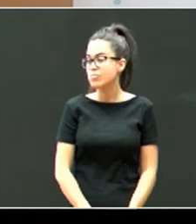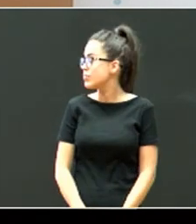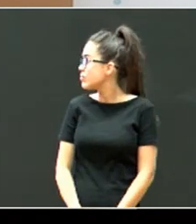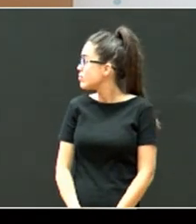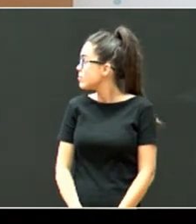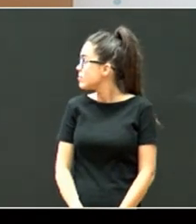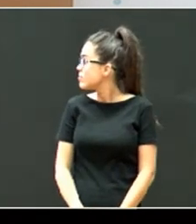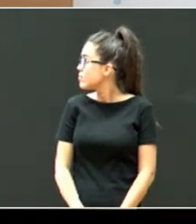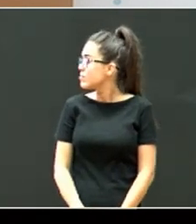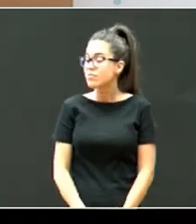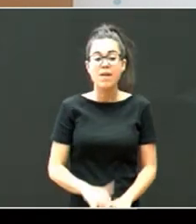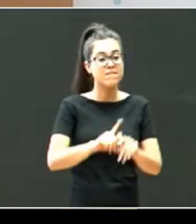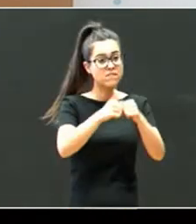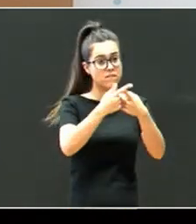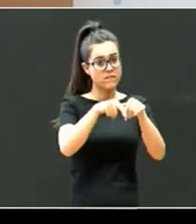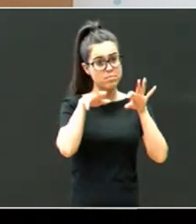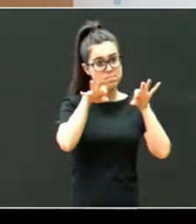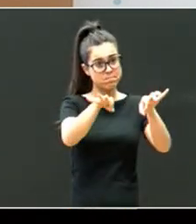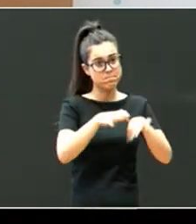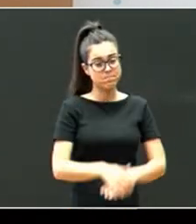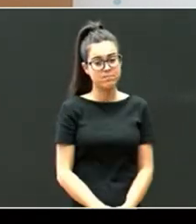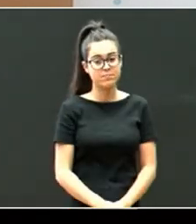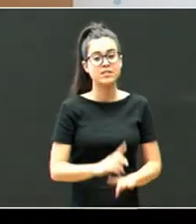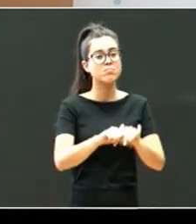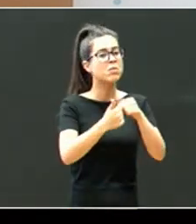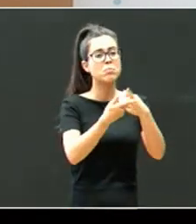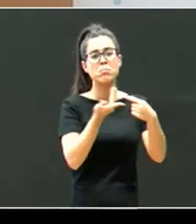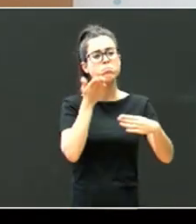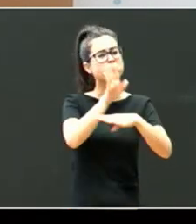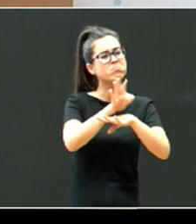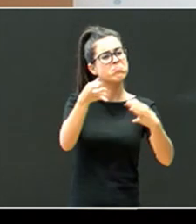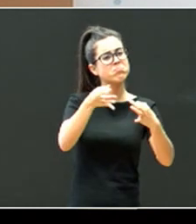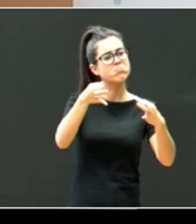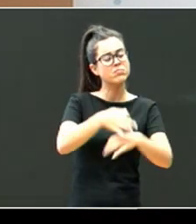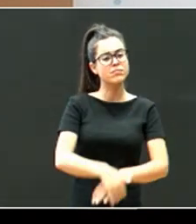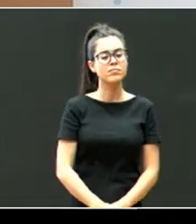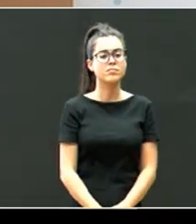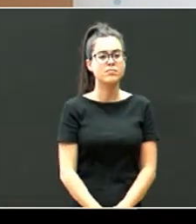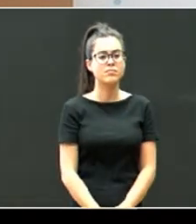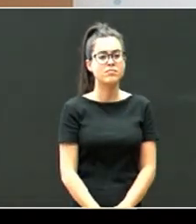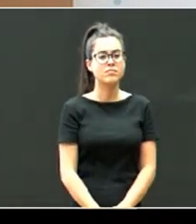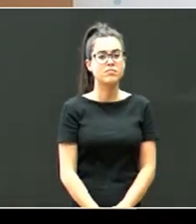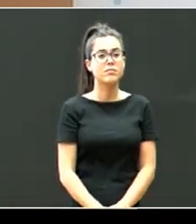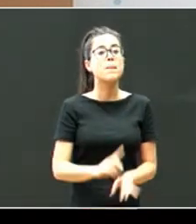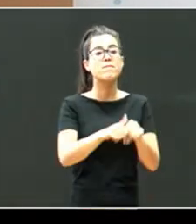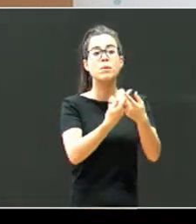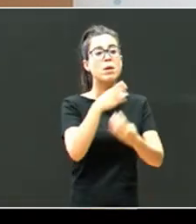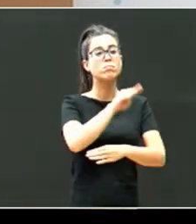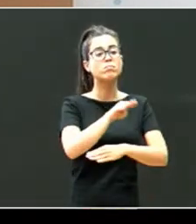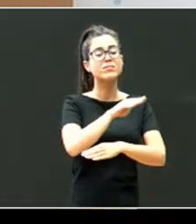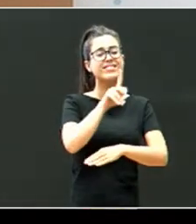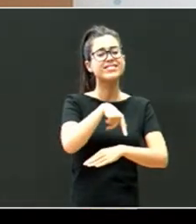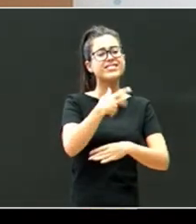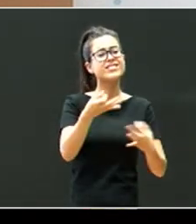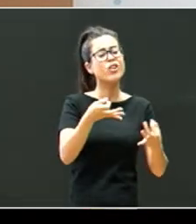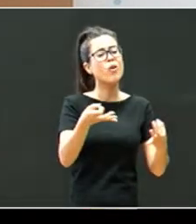izango litzake, familia, familia, ekskaintzen dauen, zaintza baita ere, ematen dauen,